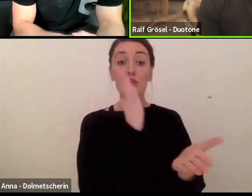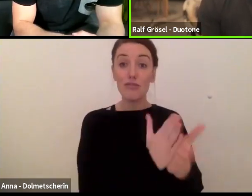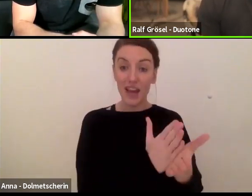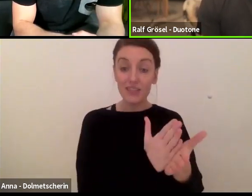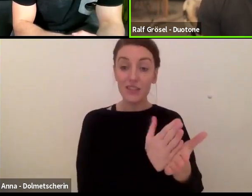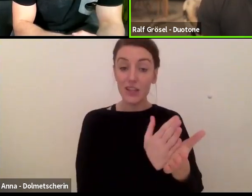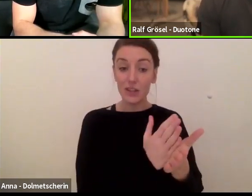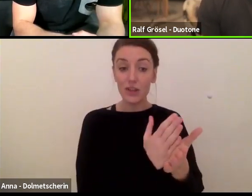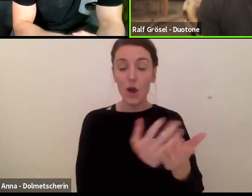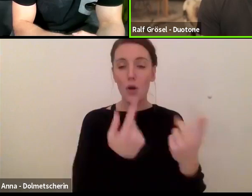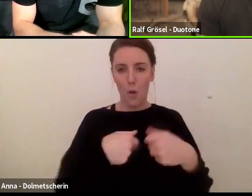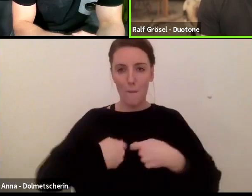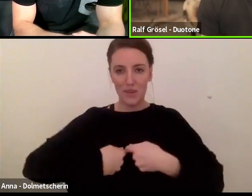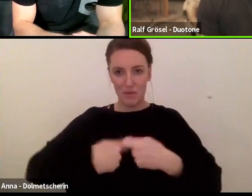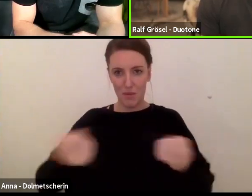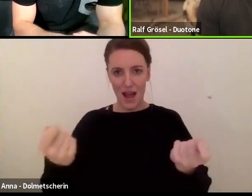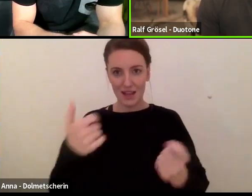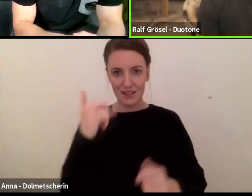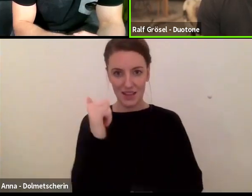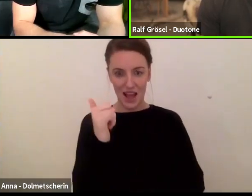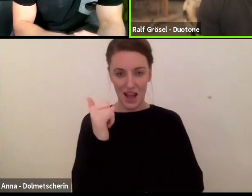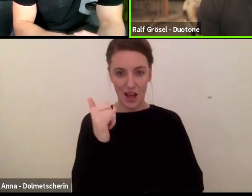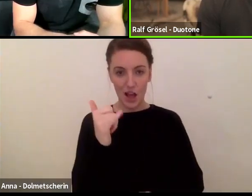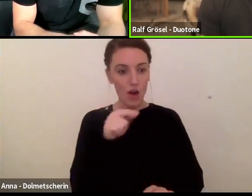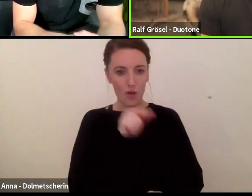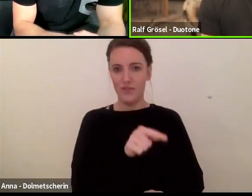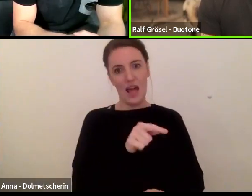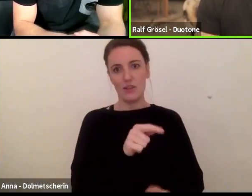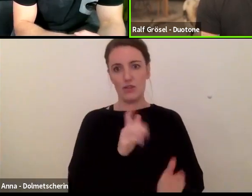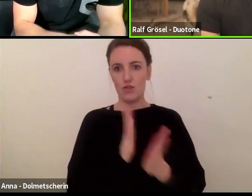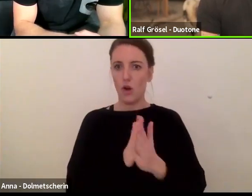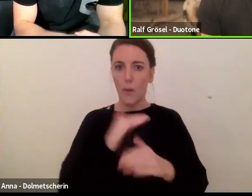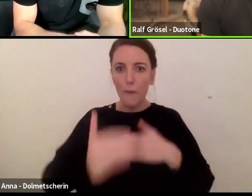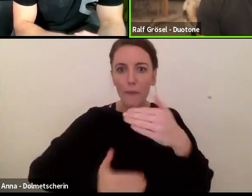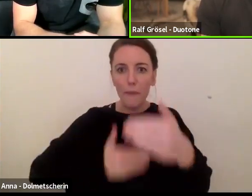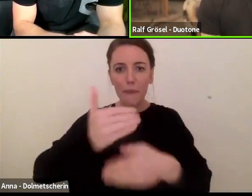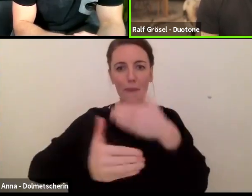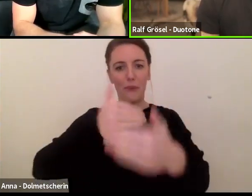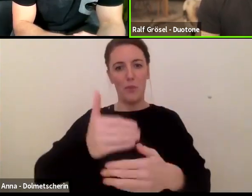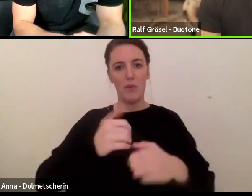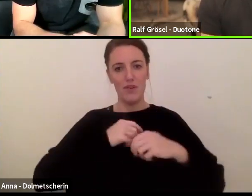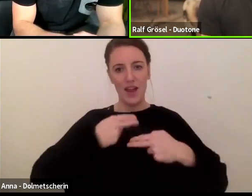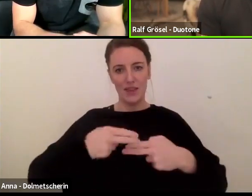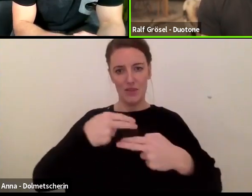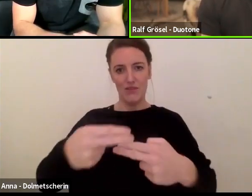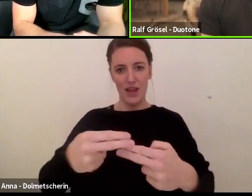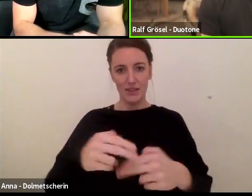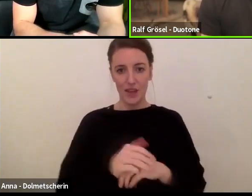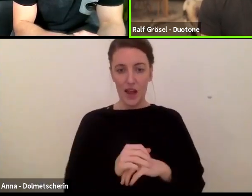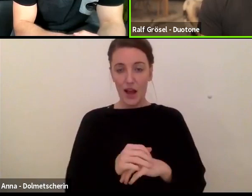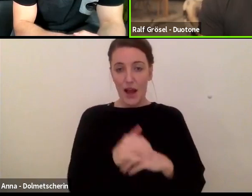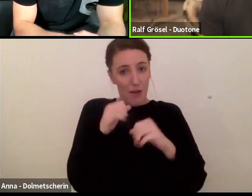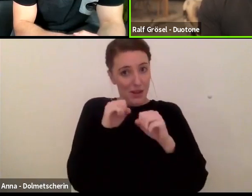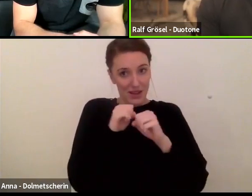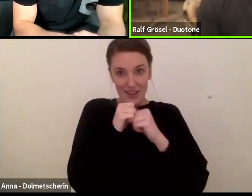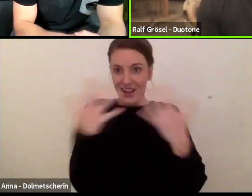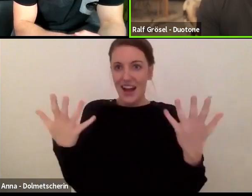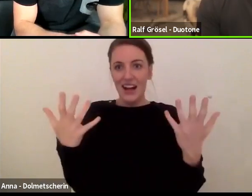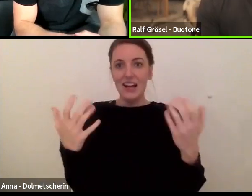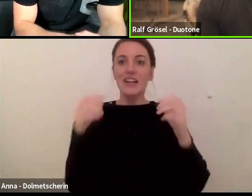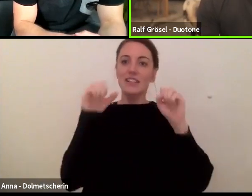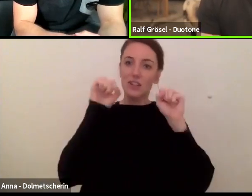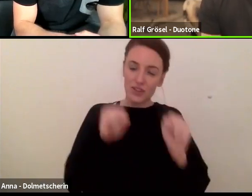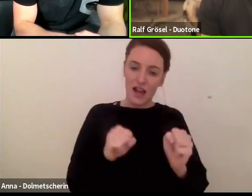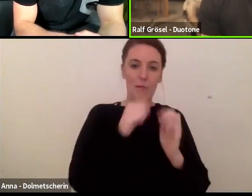Markt kommen, die das ganze Thema noch mal weiter voranpushen werden. Aber selbst wenn die kommen, es ist ein Anfang